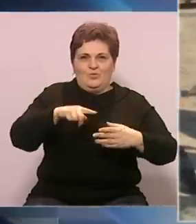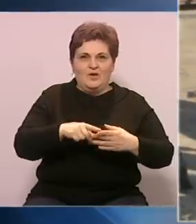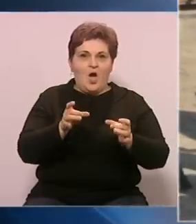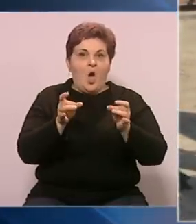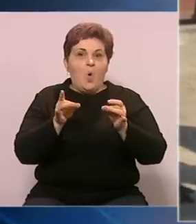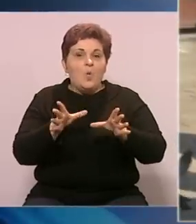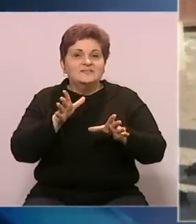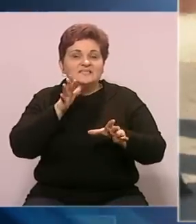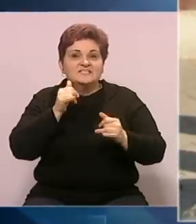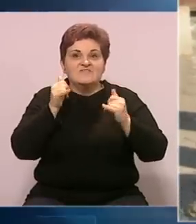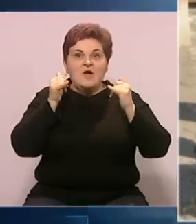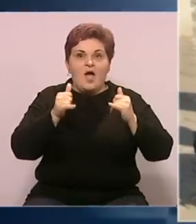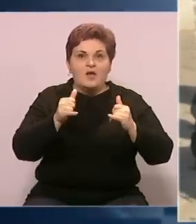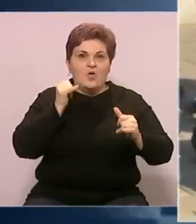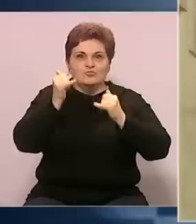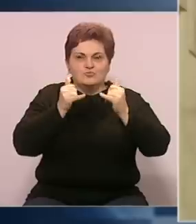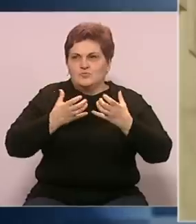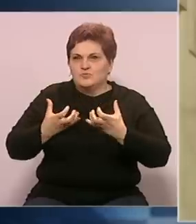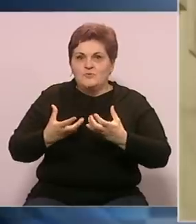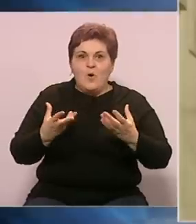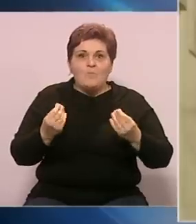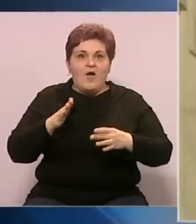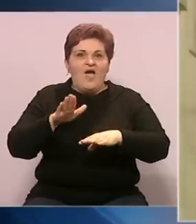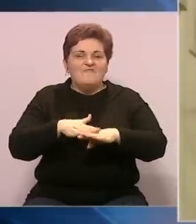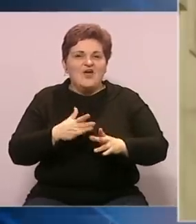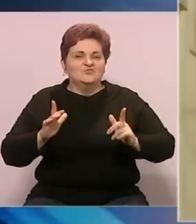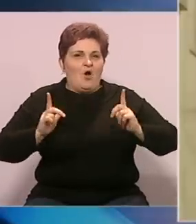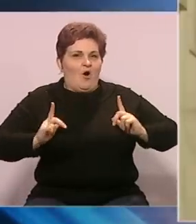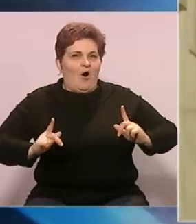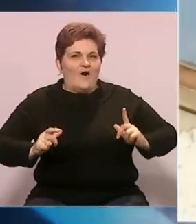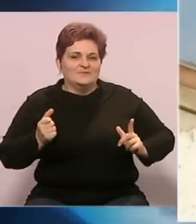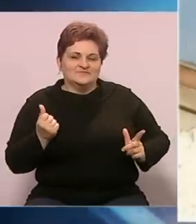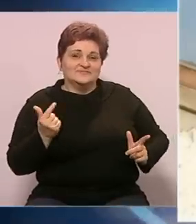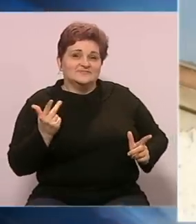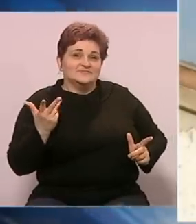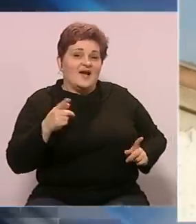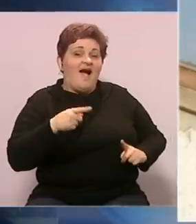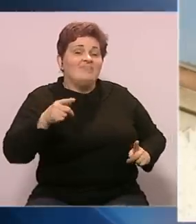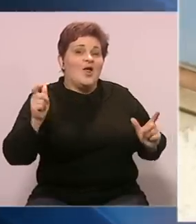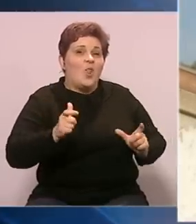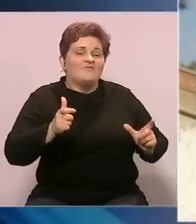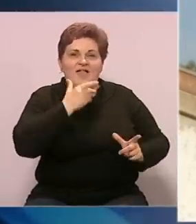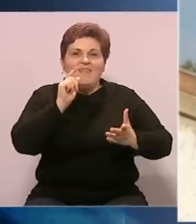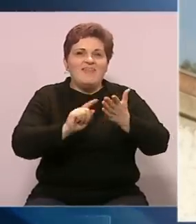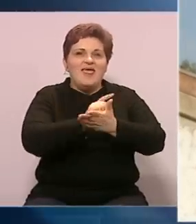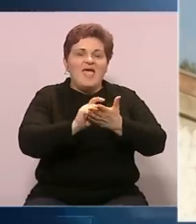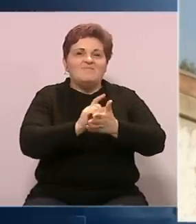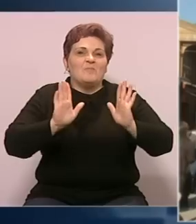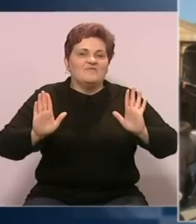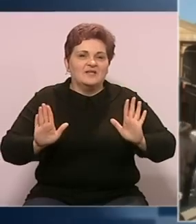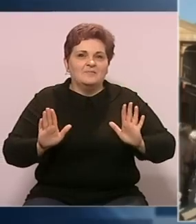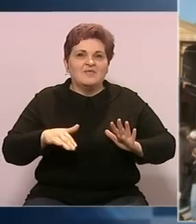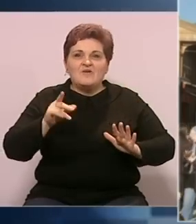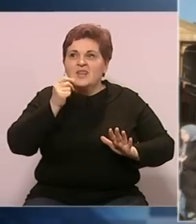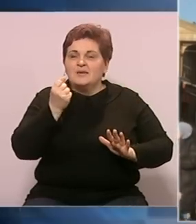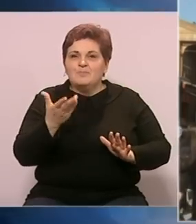Ulice Sarajeva danas prepune turista. Za mnoge već je počeo odmor i odbrojavanje do nove godine. Lijepo vrijeme ide u prilug tome. Veliki